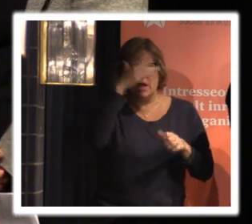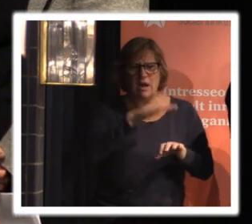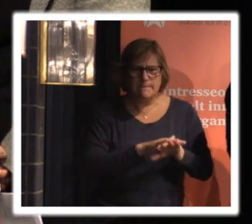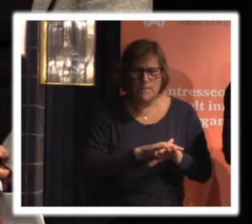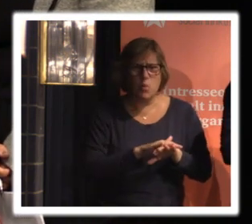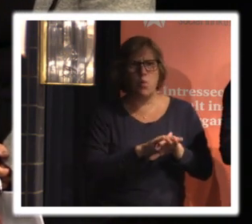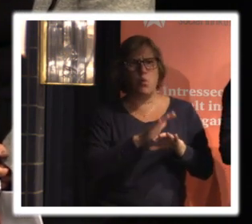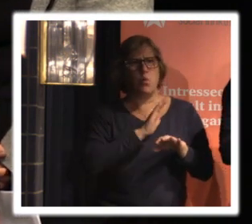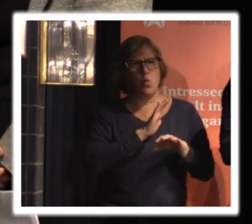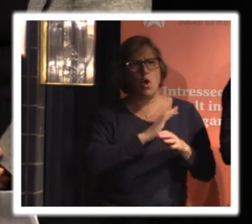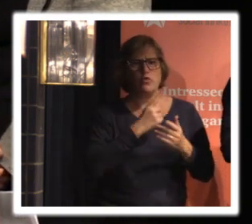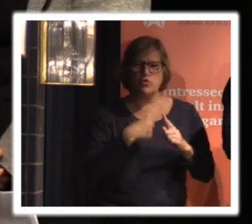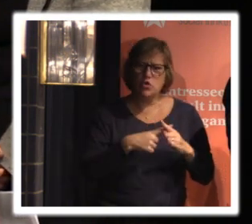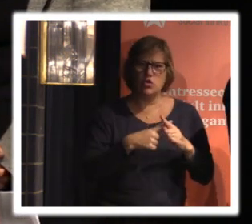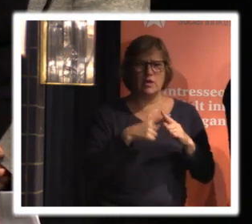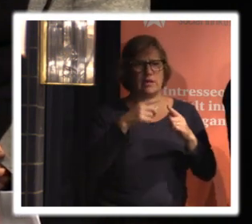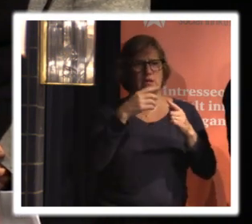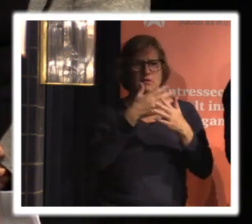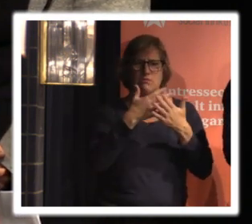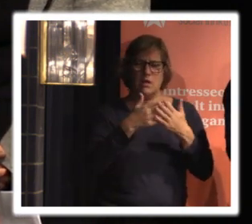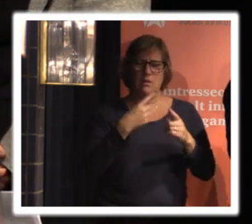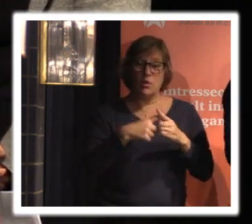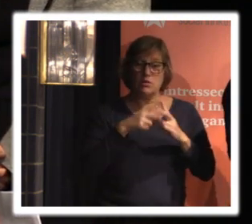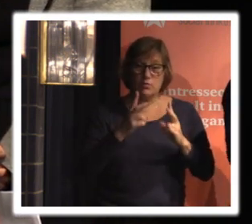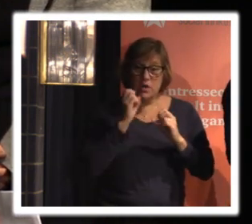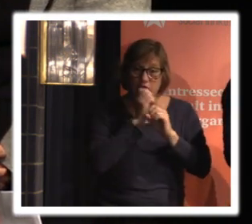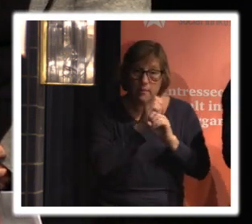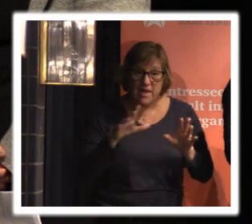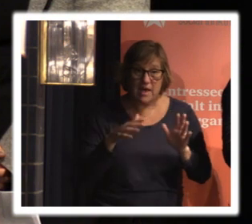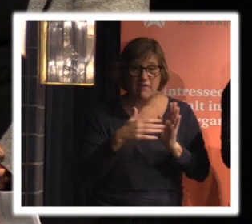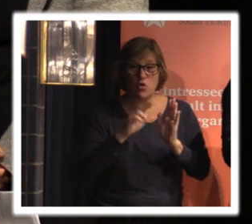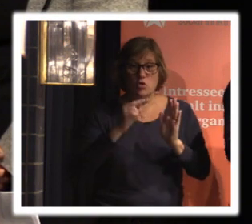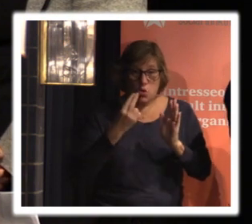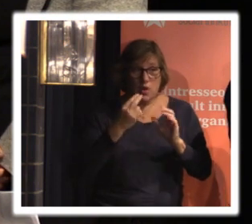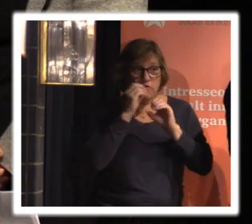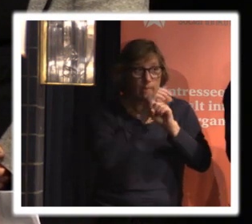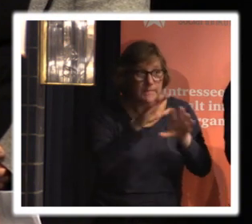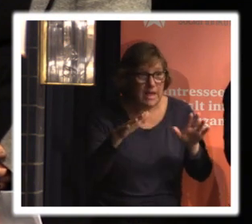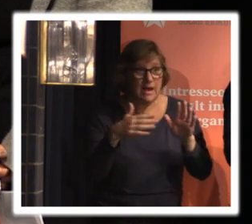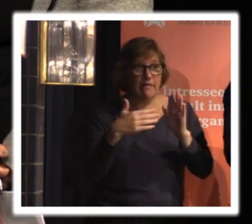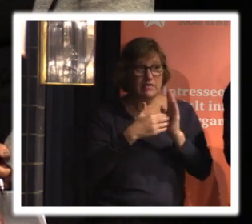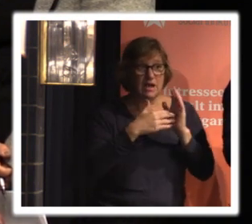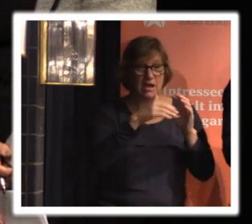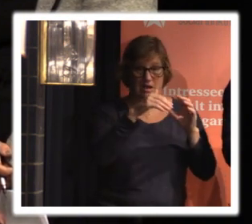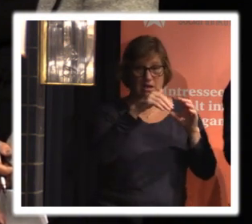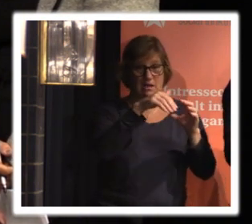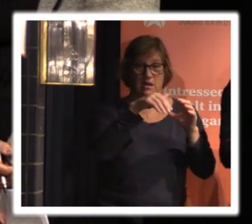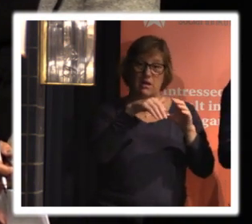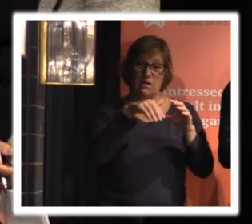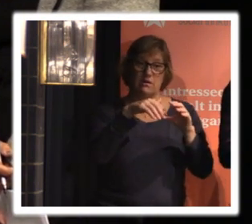kritar ner den och framförallt informerar i alla fall från och med nu sina medlemmar när dataskyddsförhållningen trädde i kraft